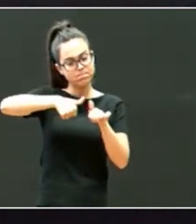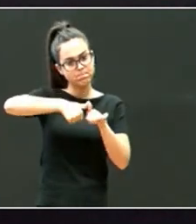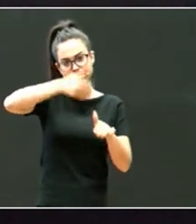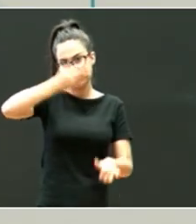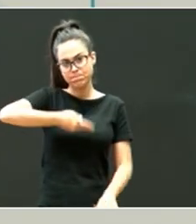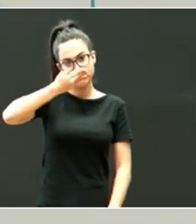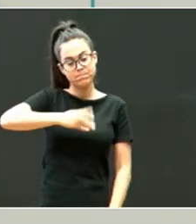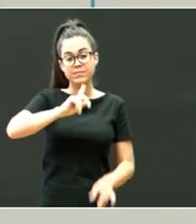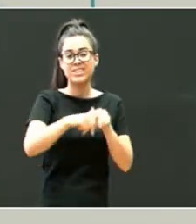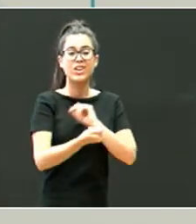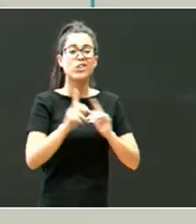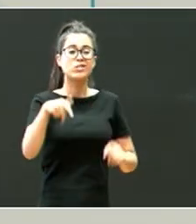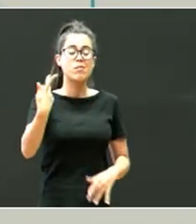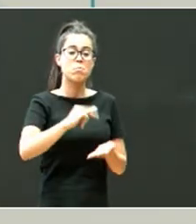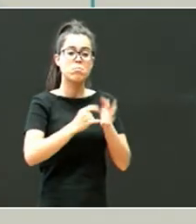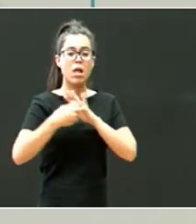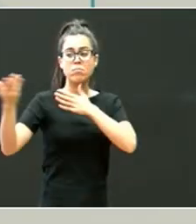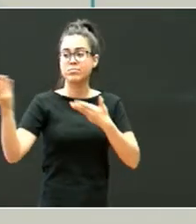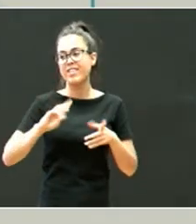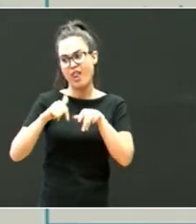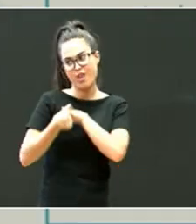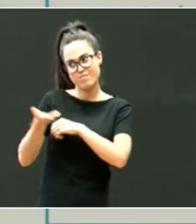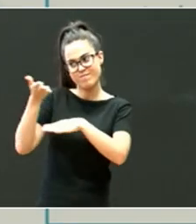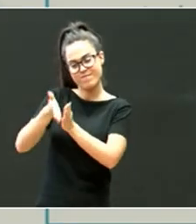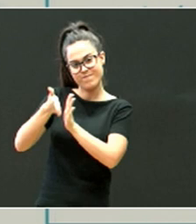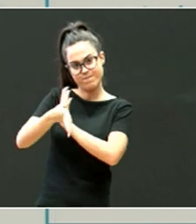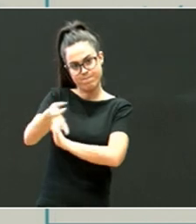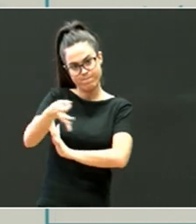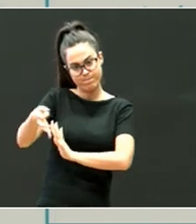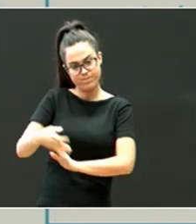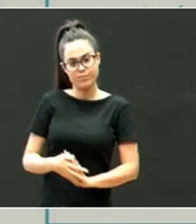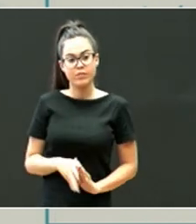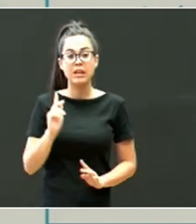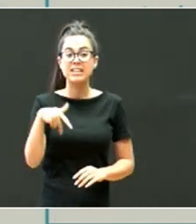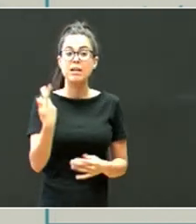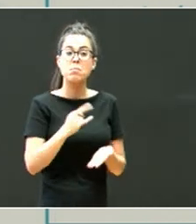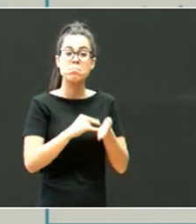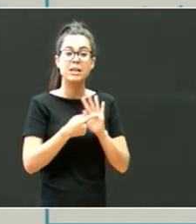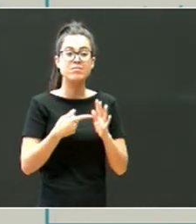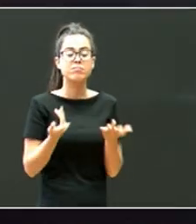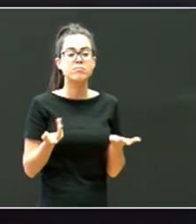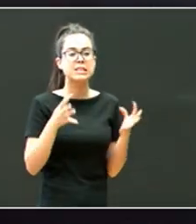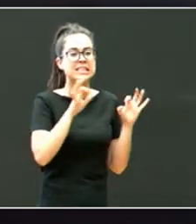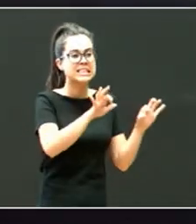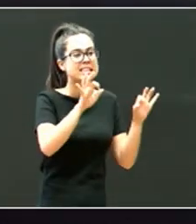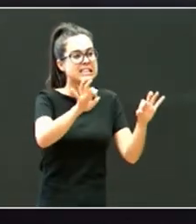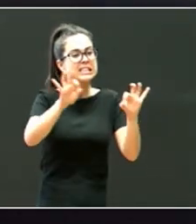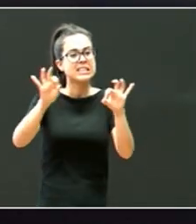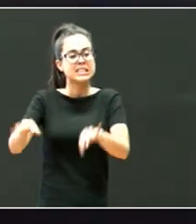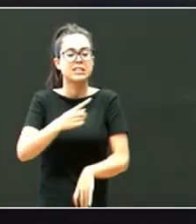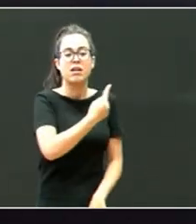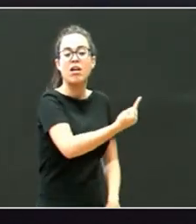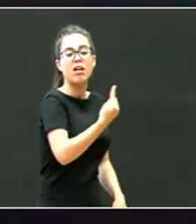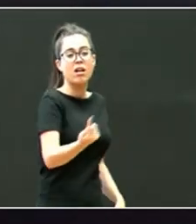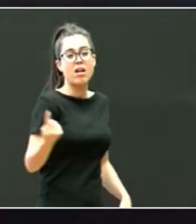arrera plana, bera, eka salduko dagoen, eta, plan personalizatuak, ikaslearekin plan personalizatuain behar da,